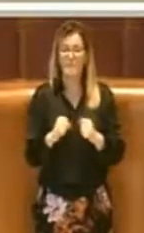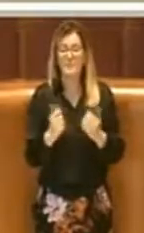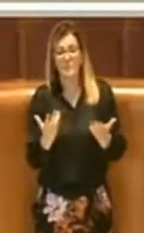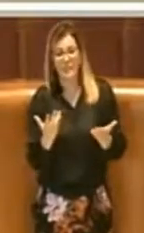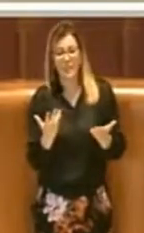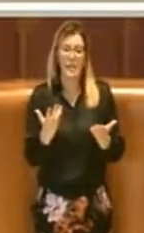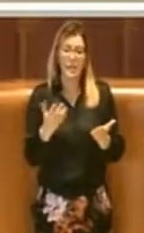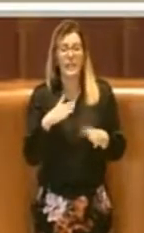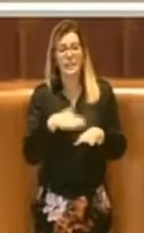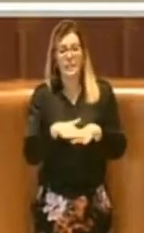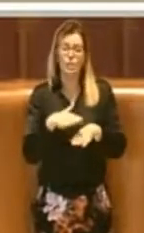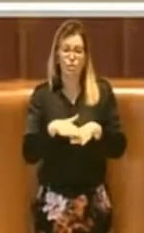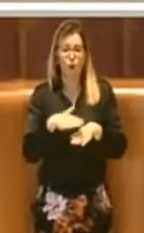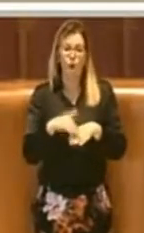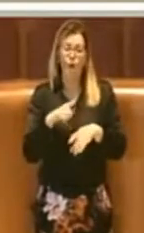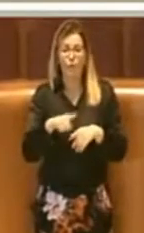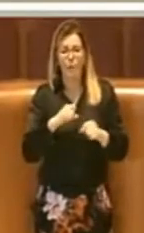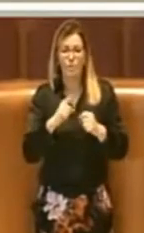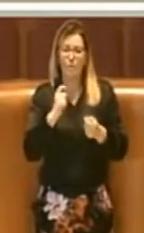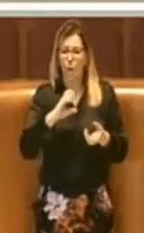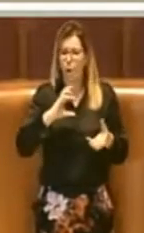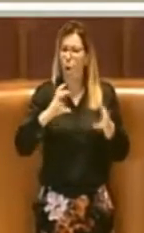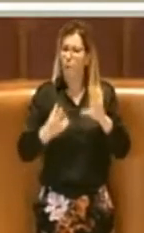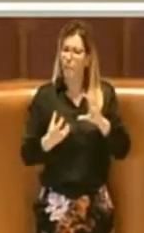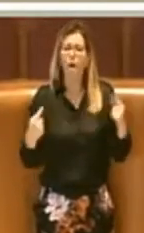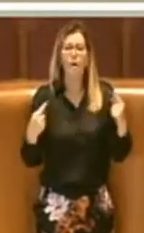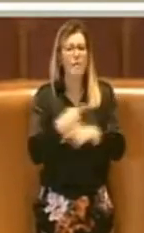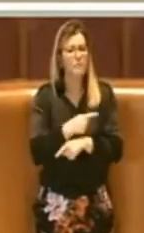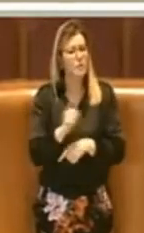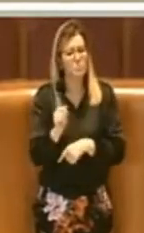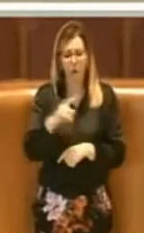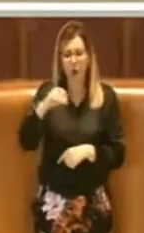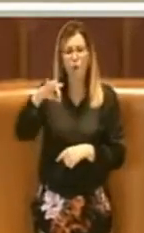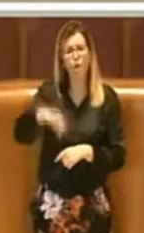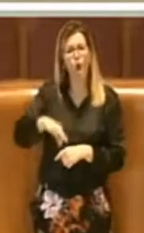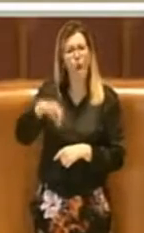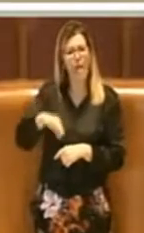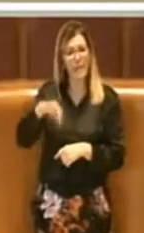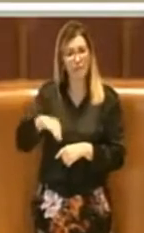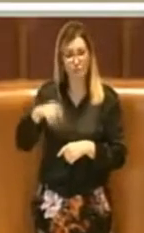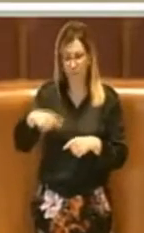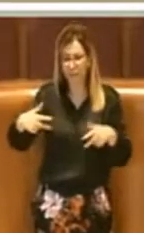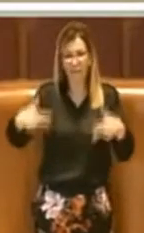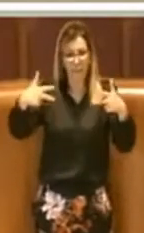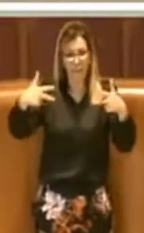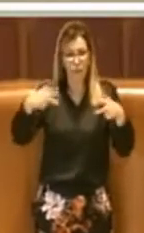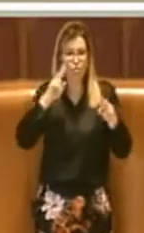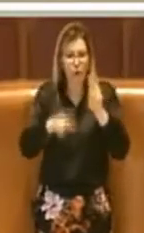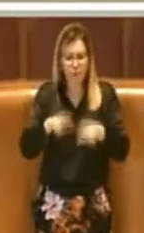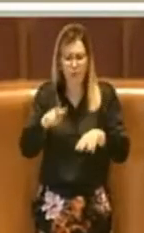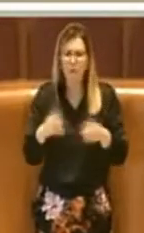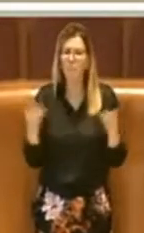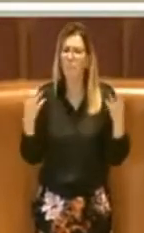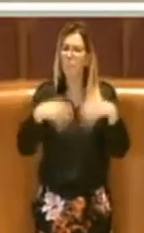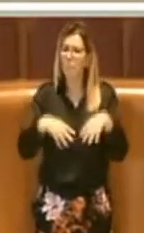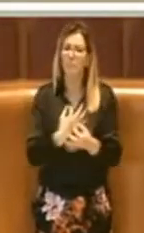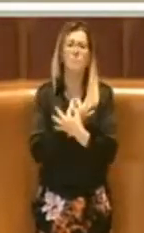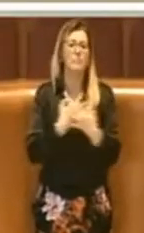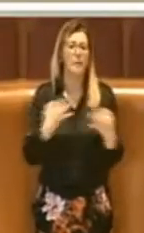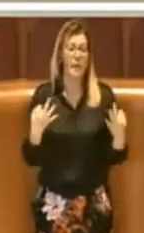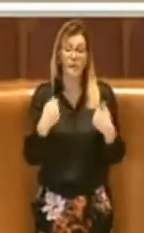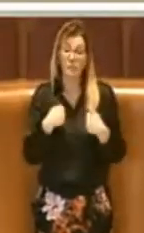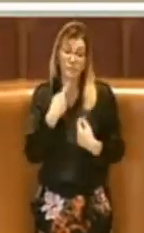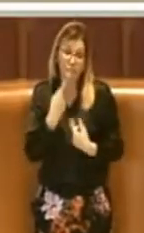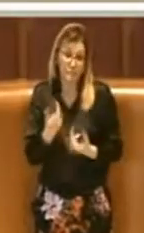complessa nella sua articolazione. Invece il sistema del noleggio delle fototrappole ha funzionato molto bene. Io lo ripeto,